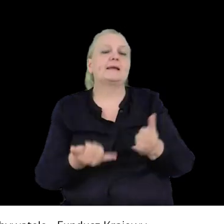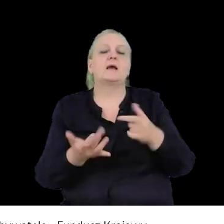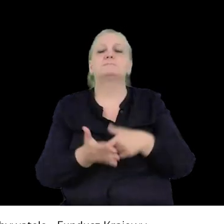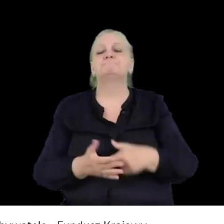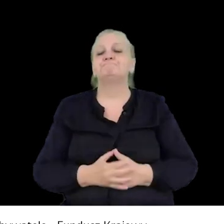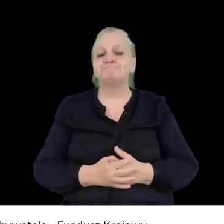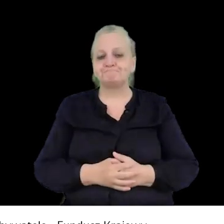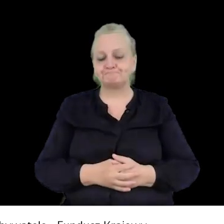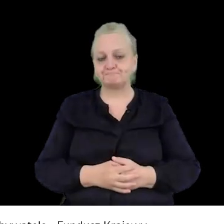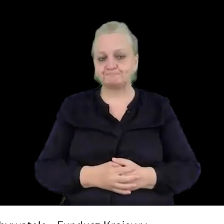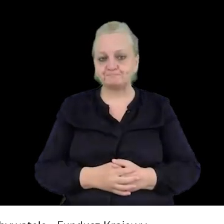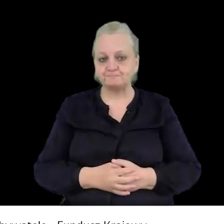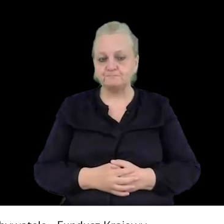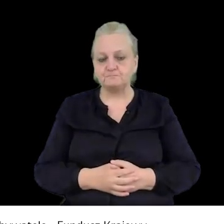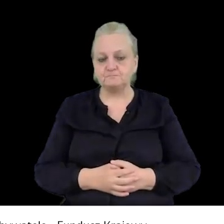którym...